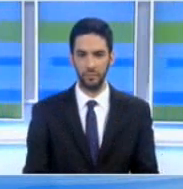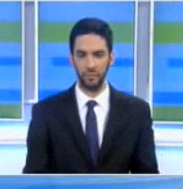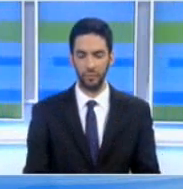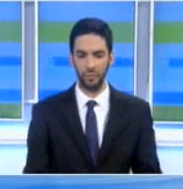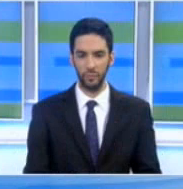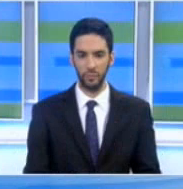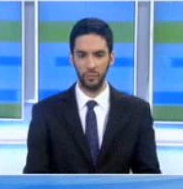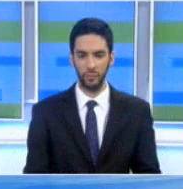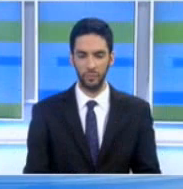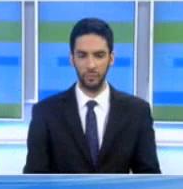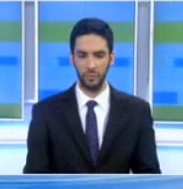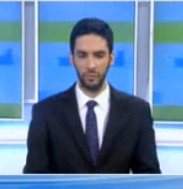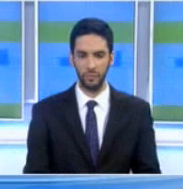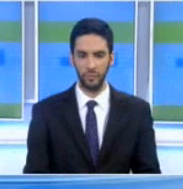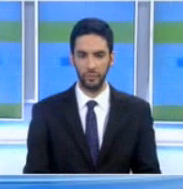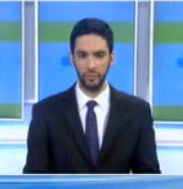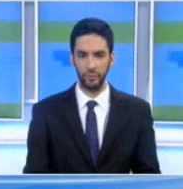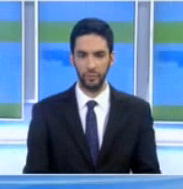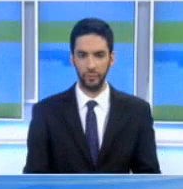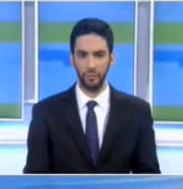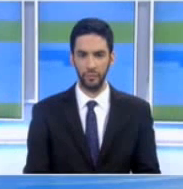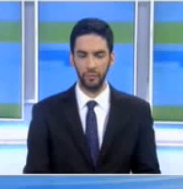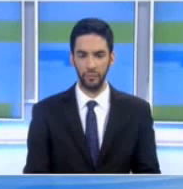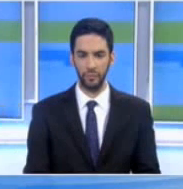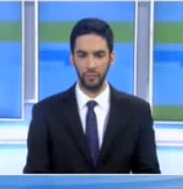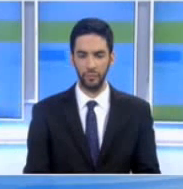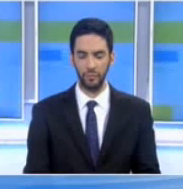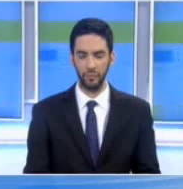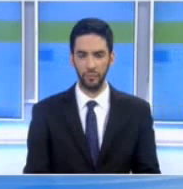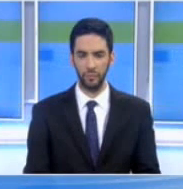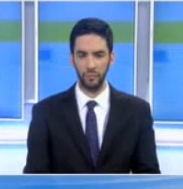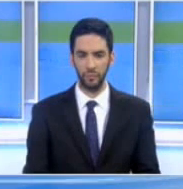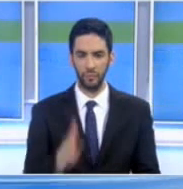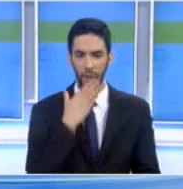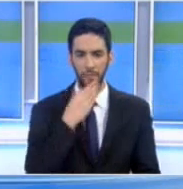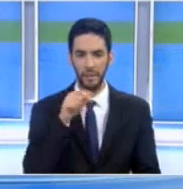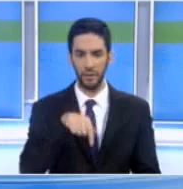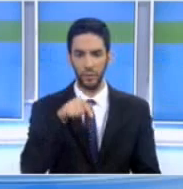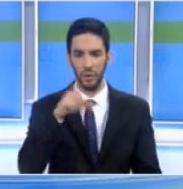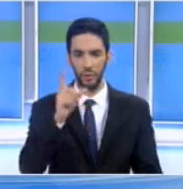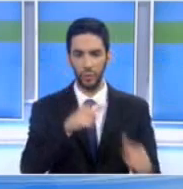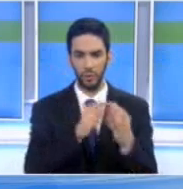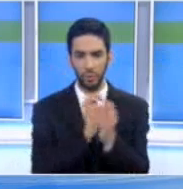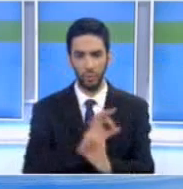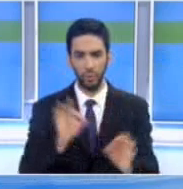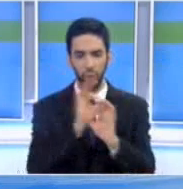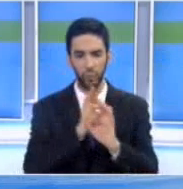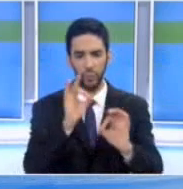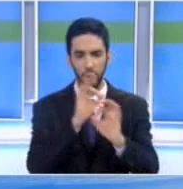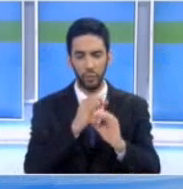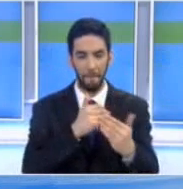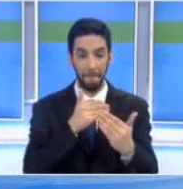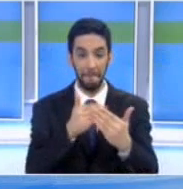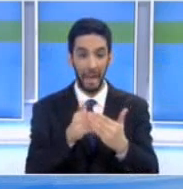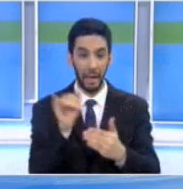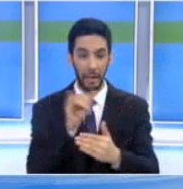Ελληνοκυπριακής έχουν ξεκαθαριστεί προθέσεις με την άποψη ότι περιμένουν να γίνουν περαιτέρω ενέργειες με τον τρόπο που θα περιγράφουν